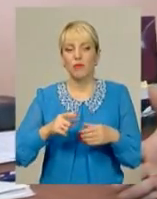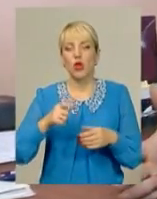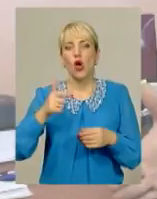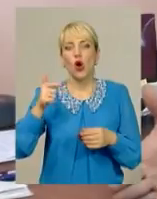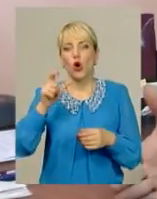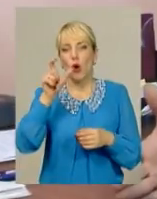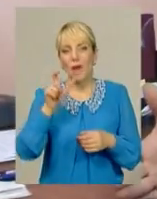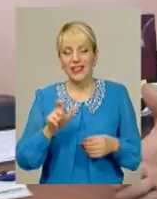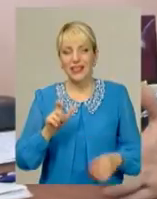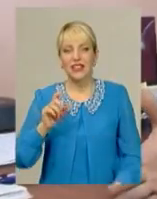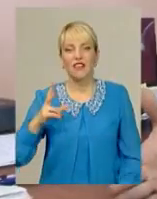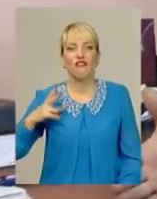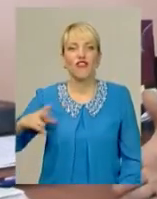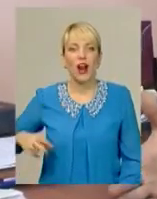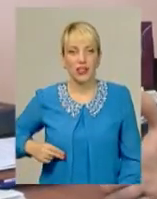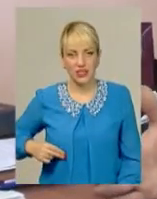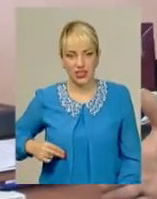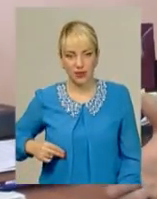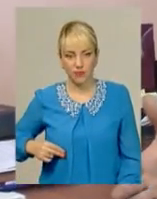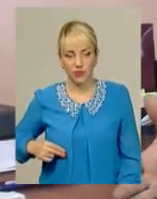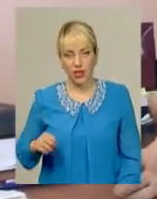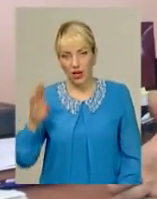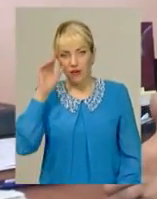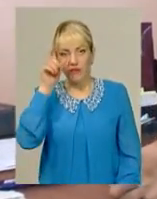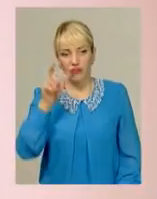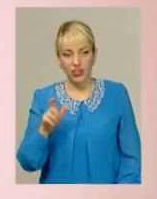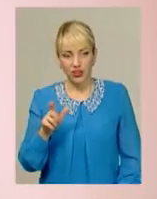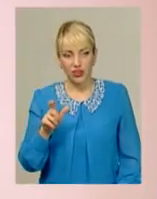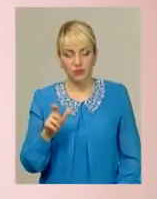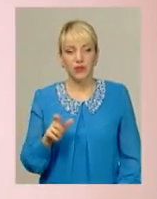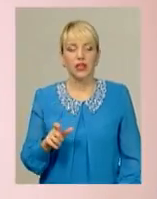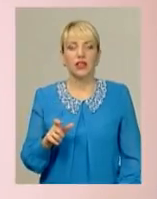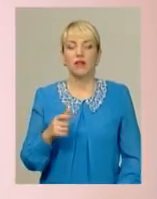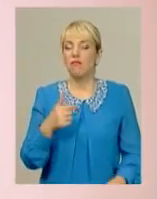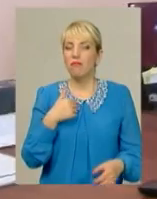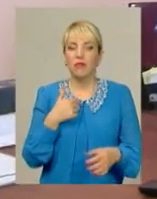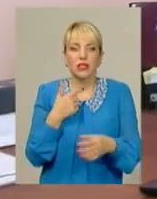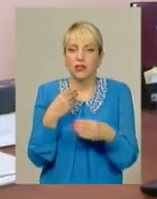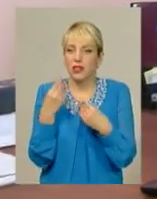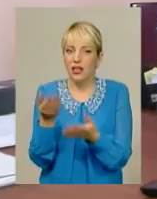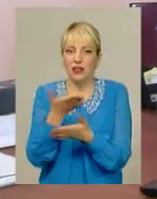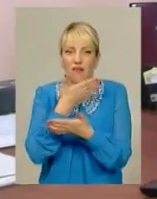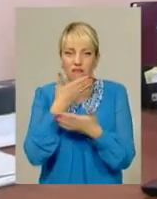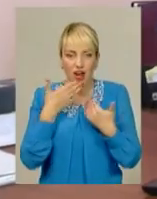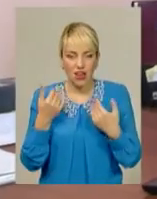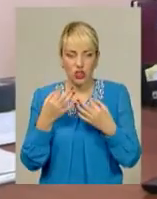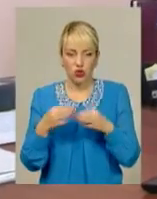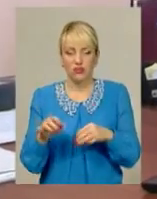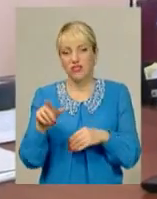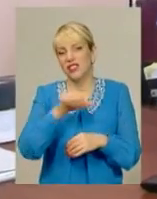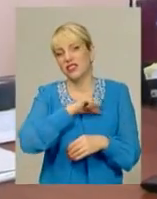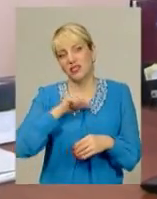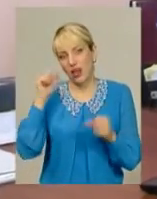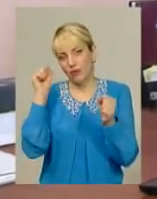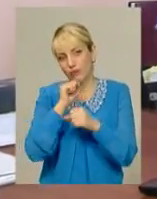Франції, мейер Дарвін Габай. Дозволу мене давали і не має цих дозволів. Просто вони строять собі